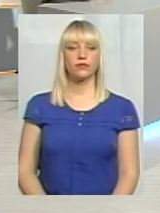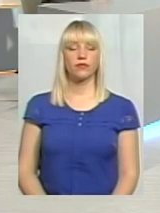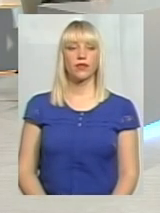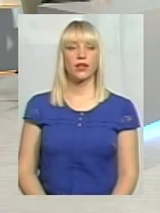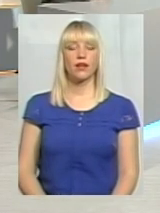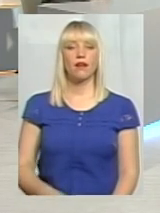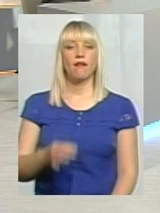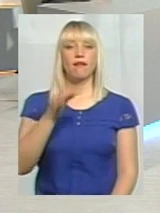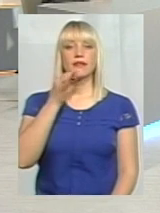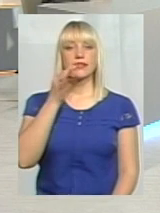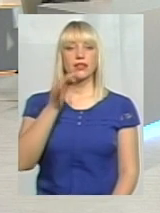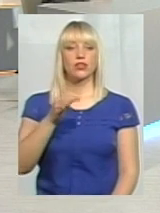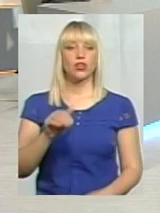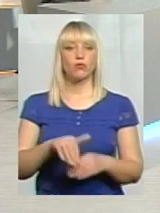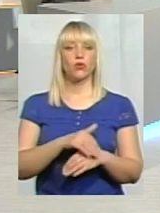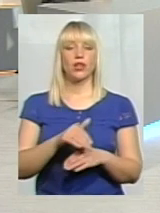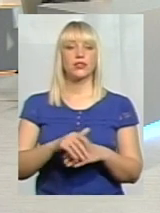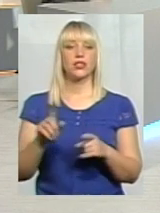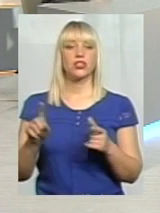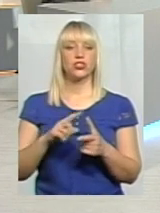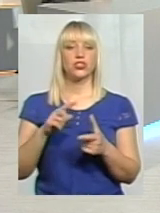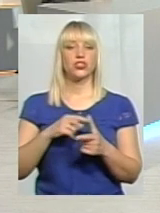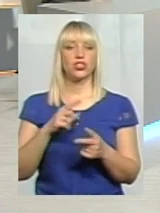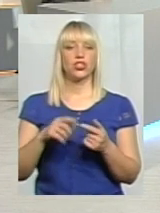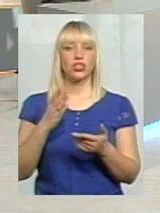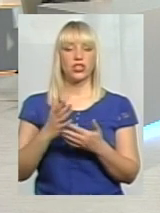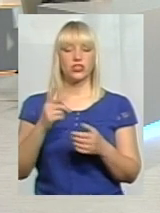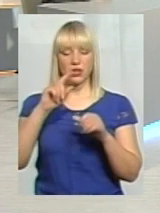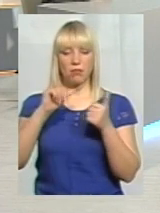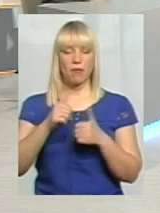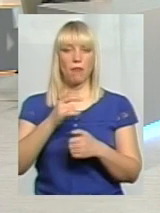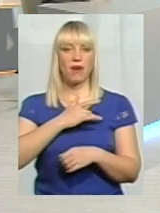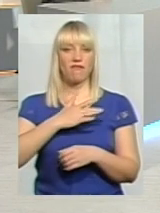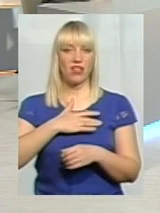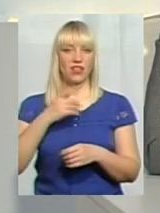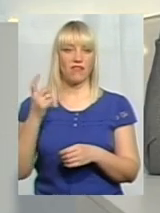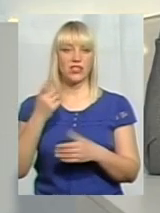Скажіть, будь ласка, пані Валентинові, чи є ще пам'ятки в приватній власності, і яка їх доля?